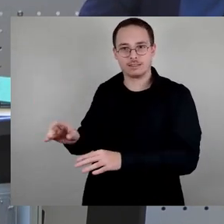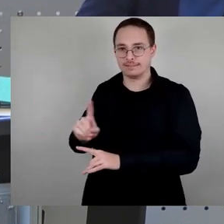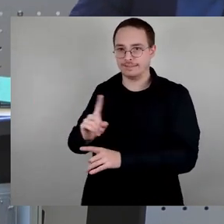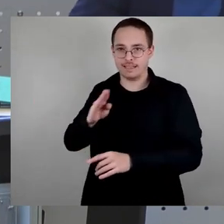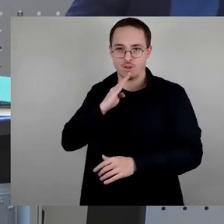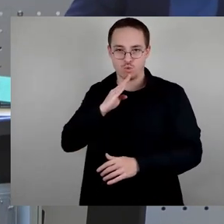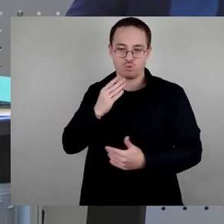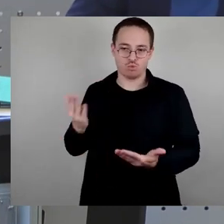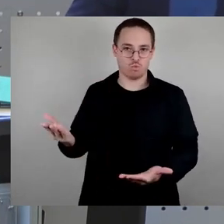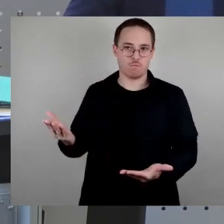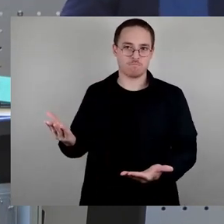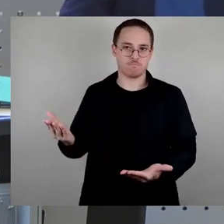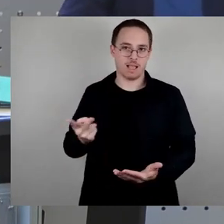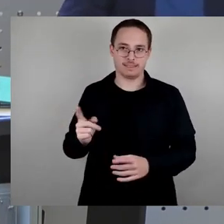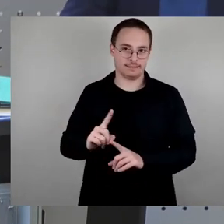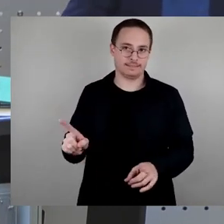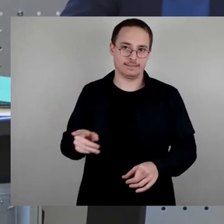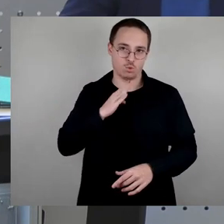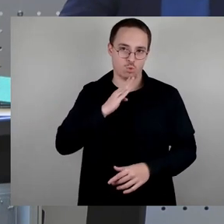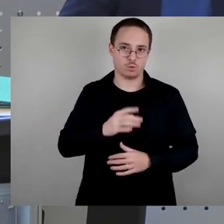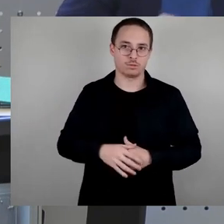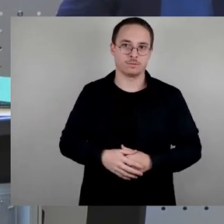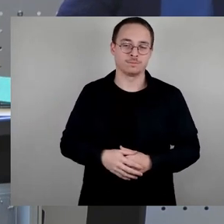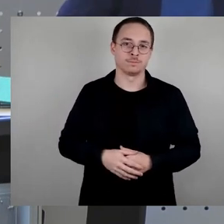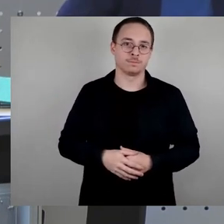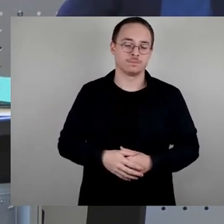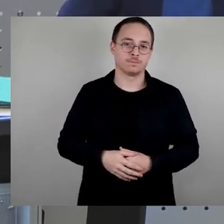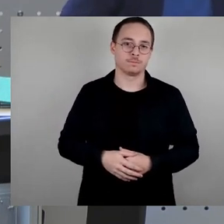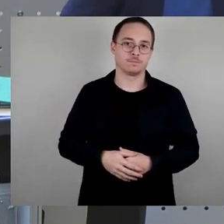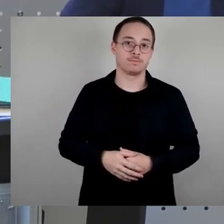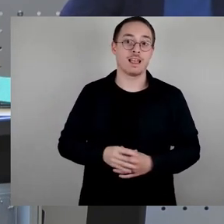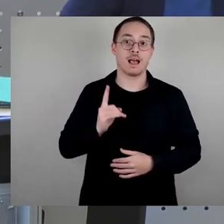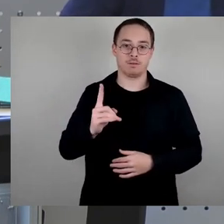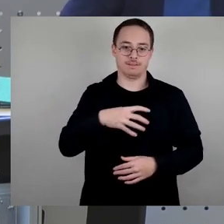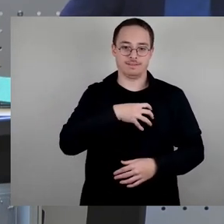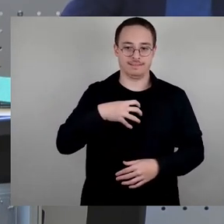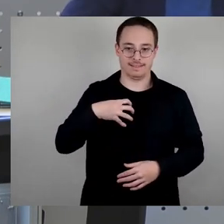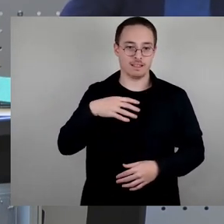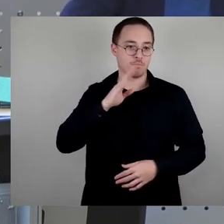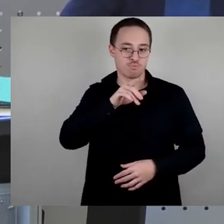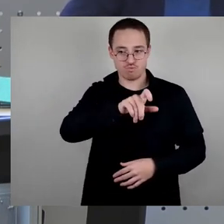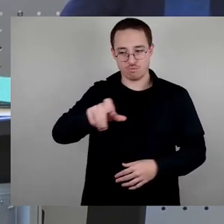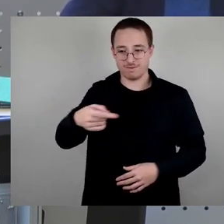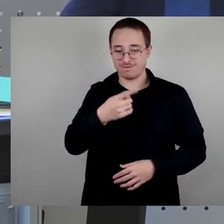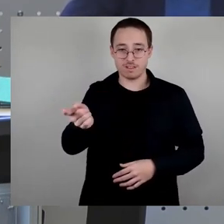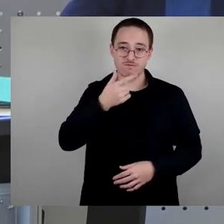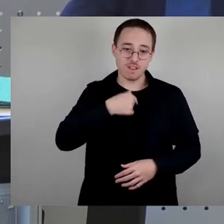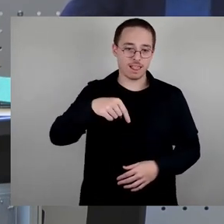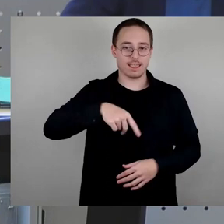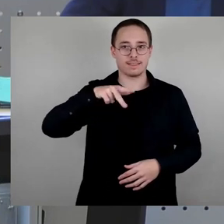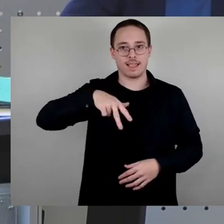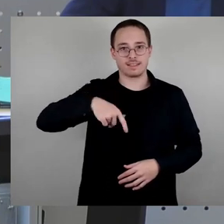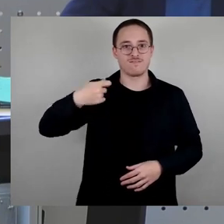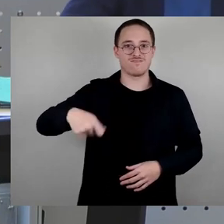Dass es aber ein dringendes Bedürfnis der Dresdner Bürgerschaft ist, einen Gedenkort für den 13. Februar in unserer Stadt zu haben, zeigen die